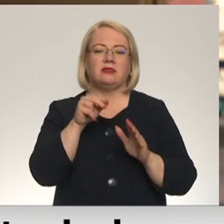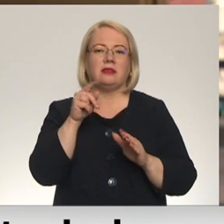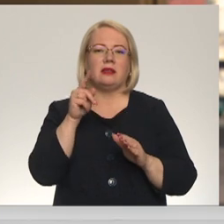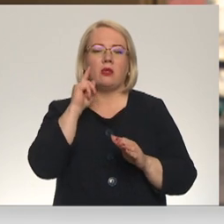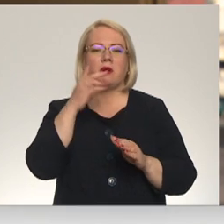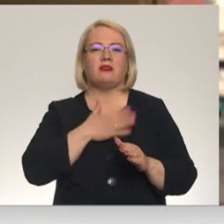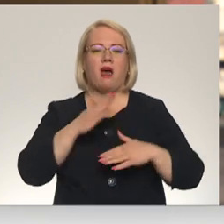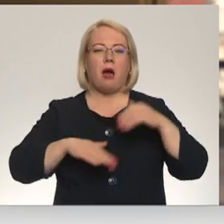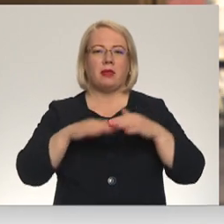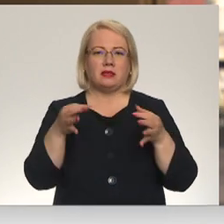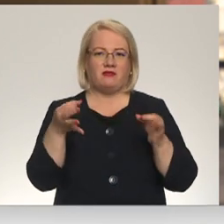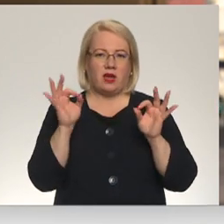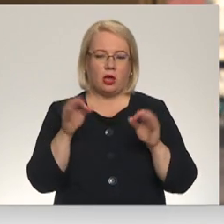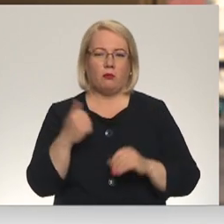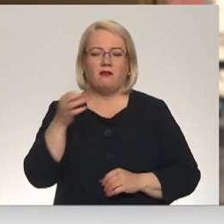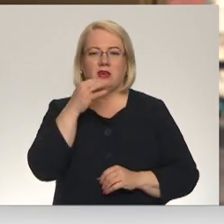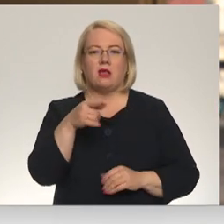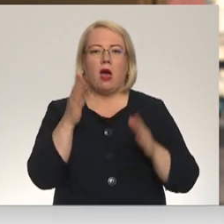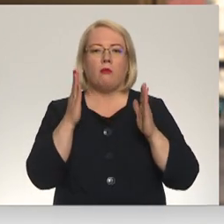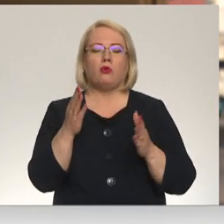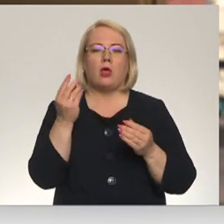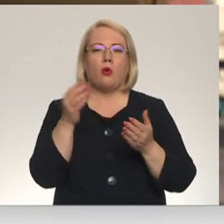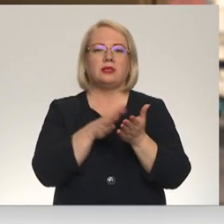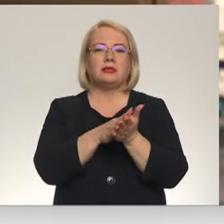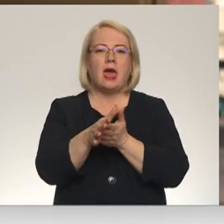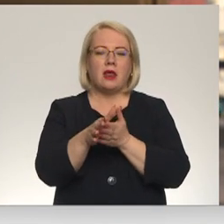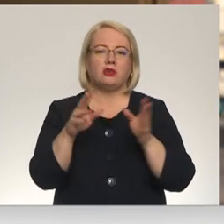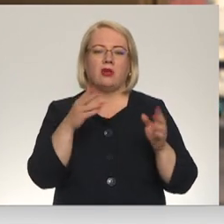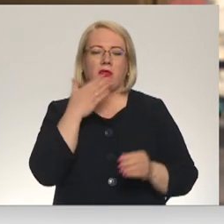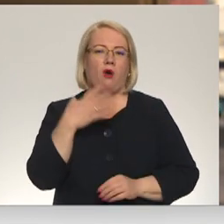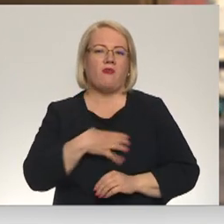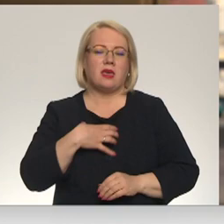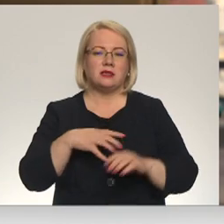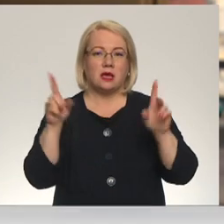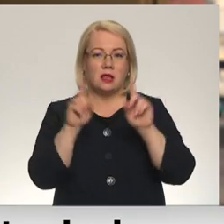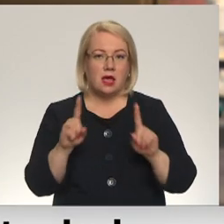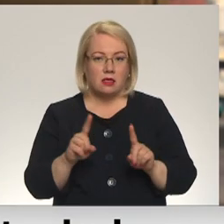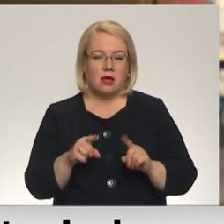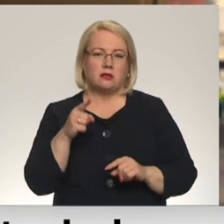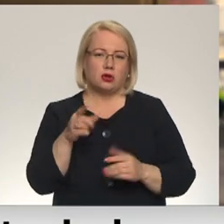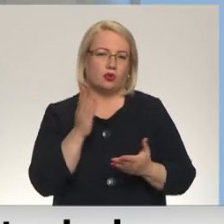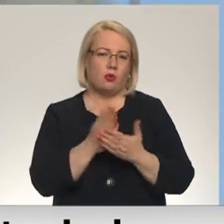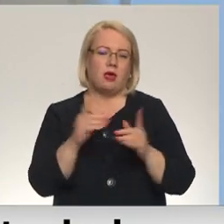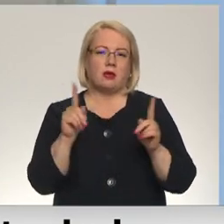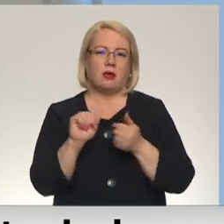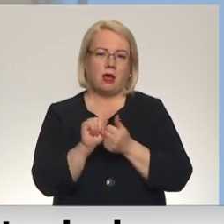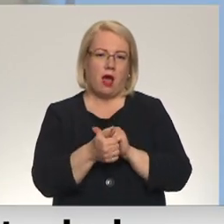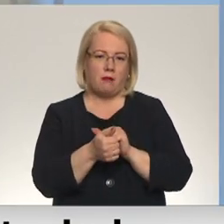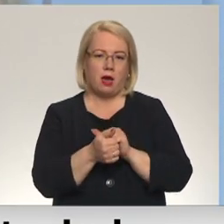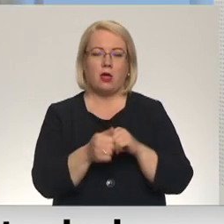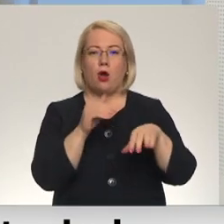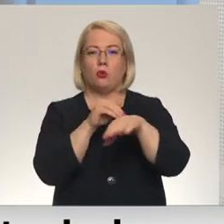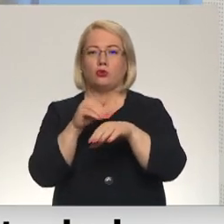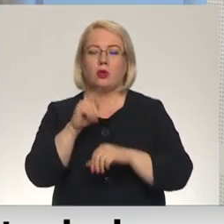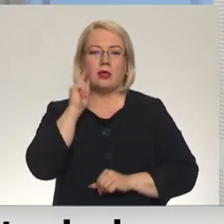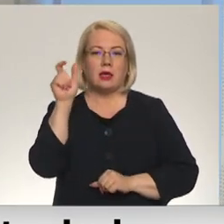būtu tā naudas tērēšana nevajadzīgās lietās. Tas noteikti būtu jāmaina. Uzrunājot